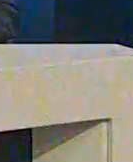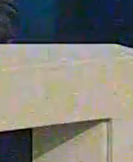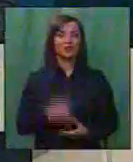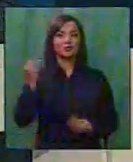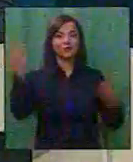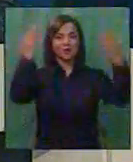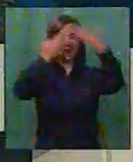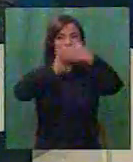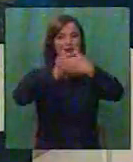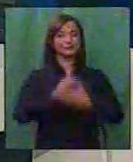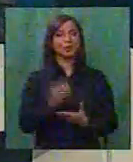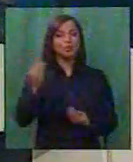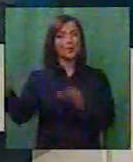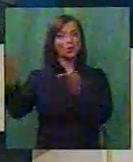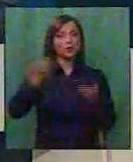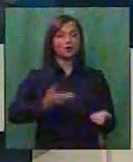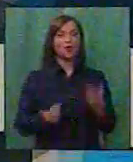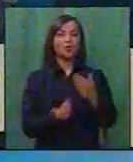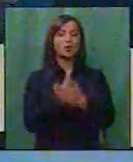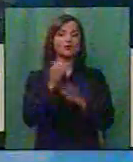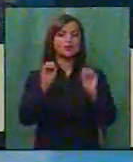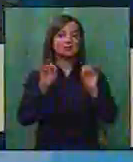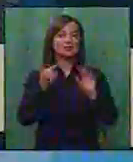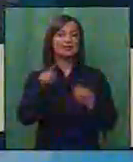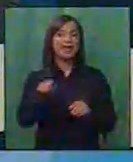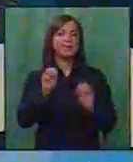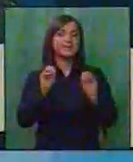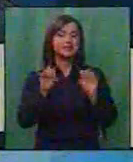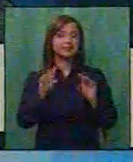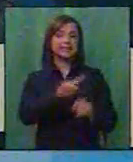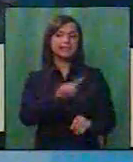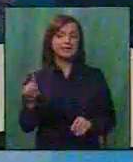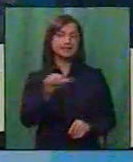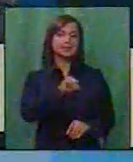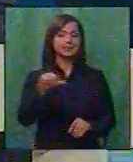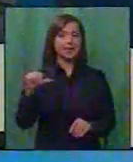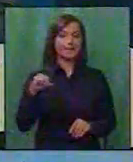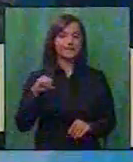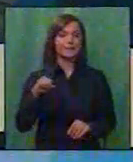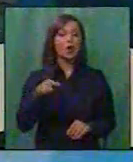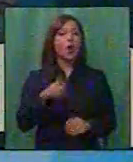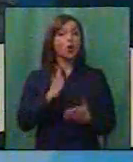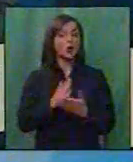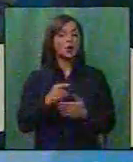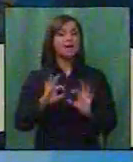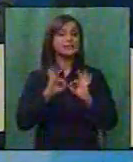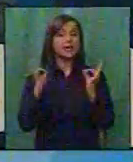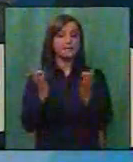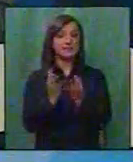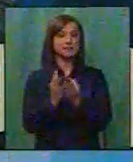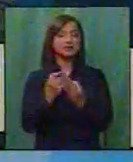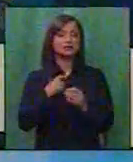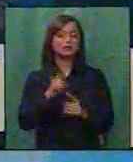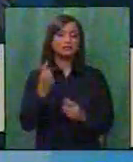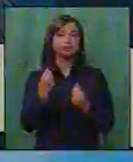Добро вечер. Добре дойдовте во новото издание на емисијата Неси сам. Кога семействата се